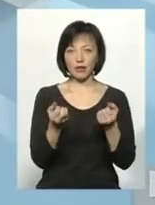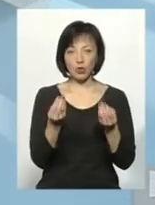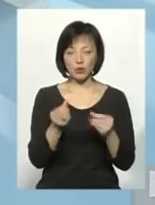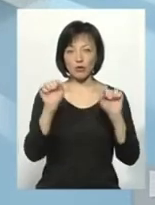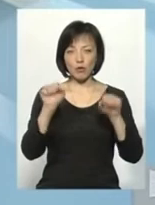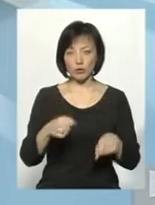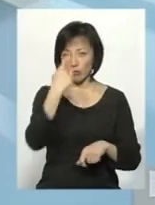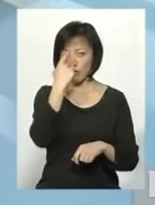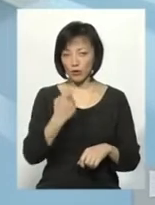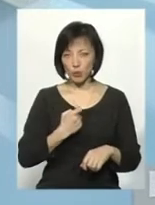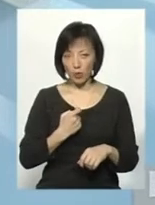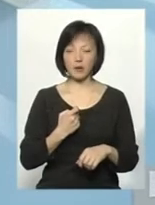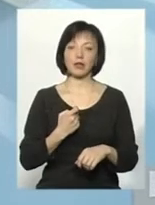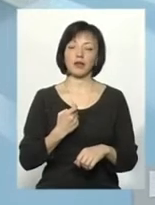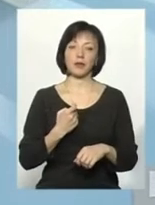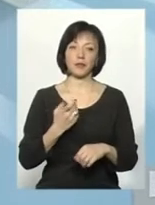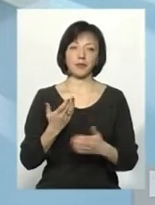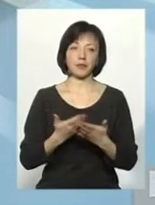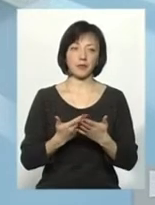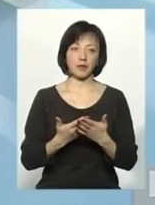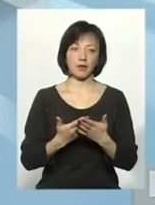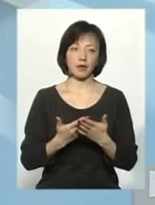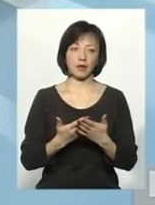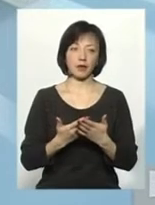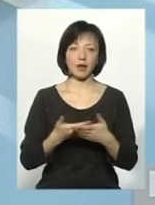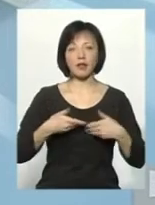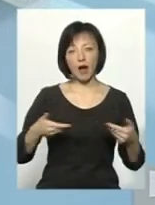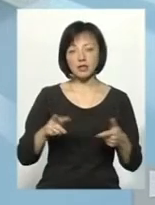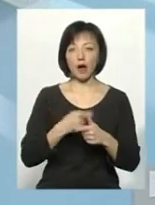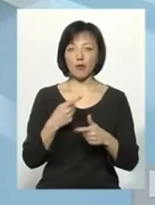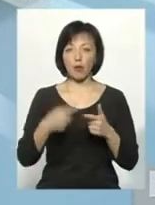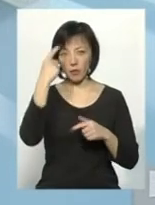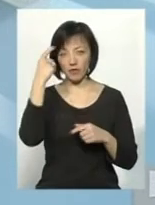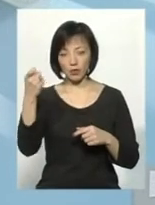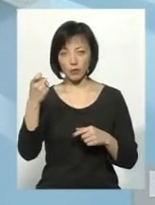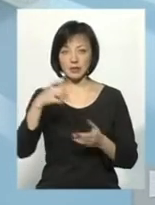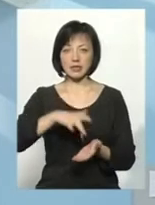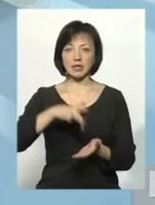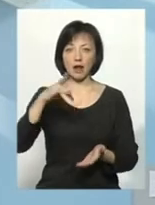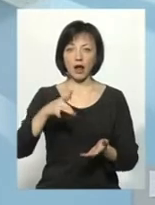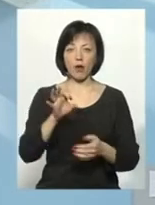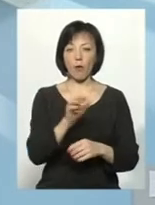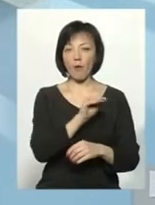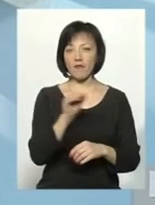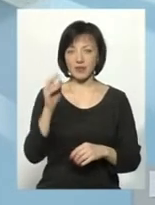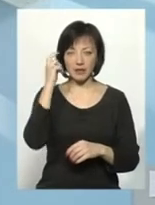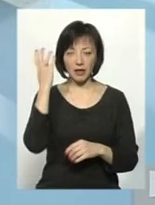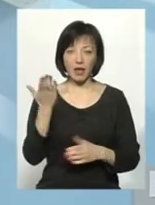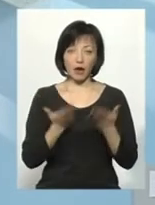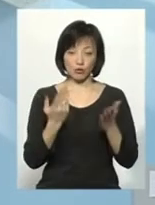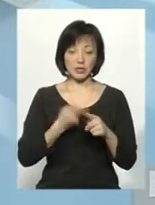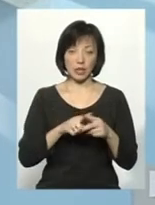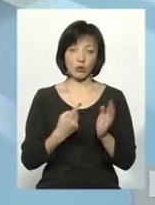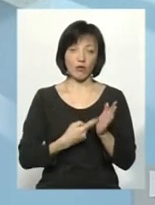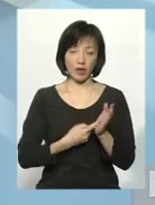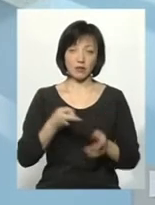можете повідомити нас або повідомити, взагалі, центральний офіс. І якщо буде це доведено,